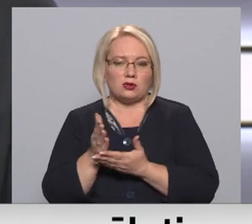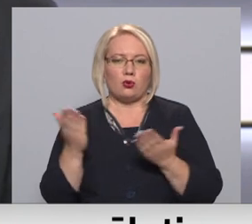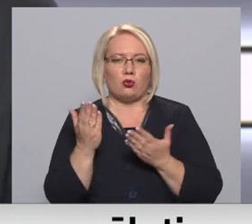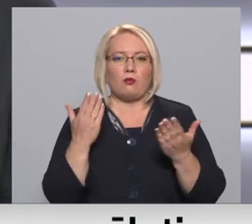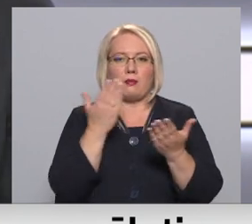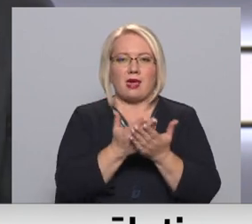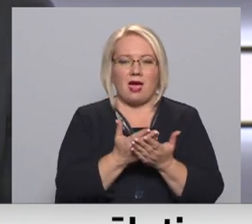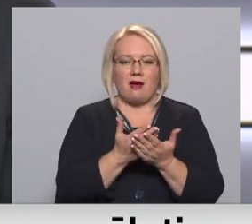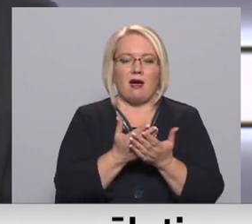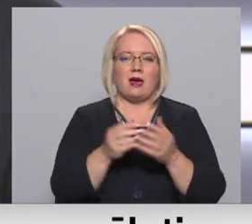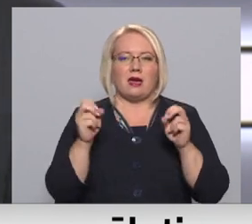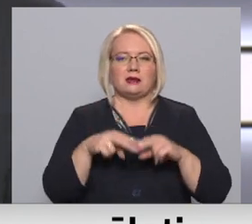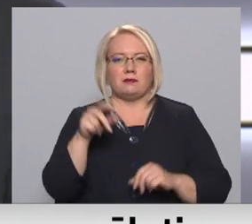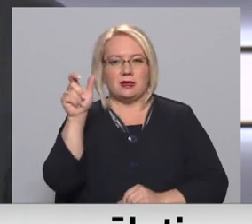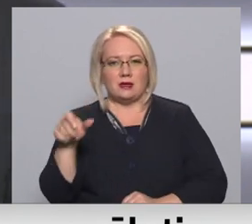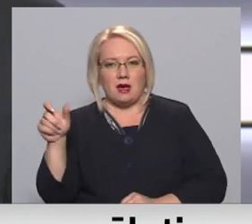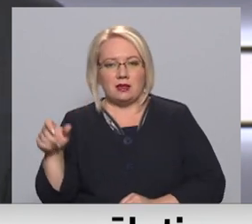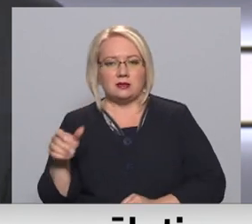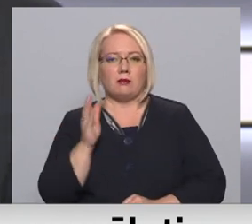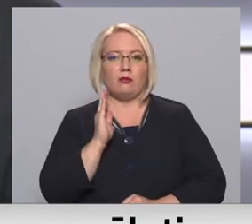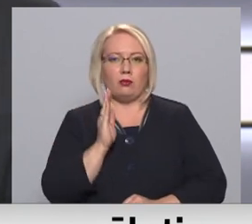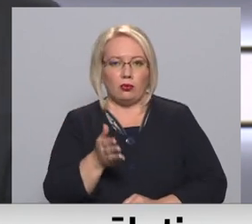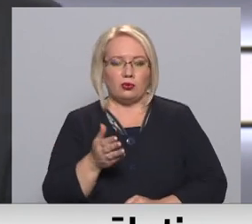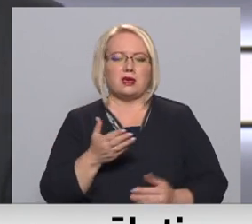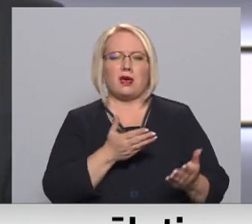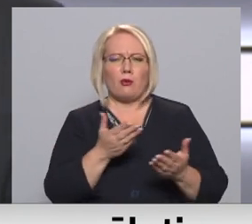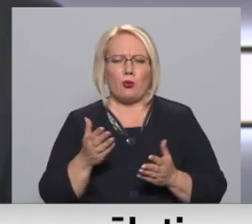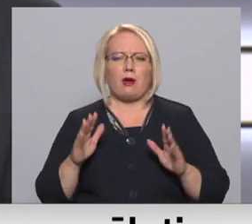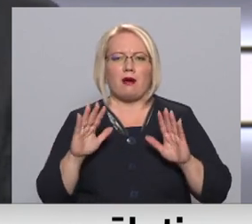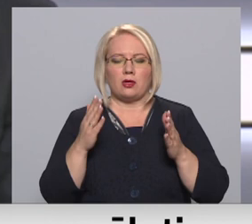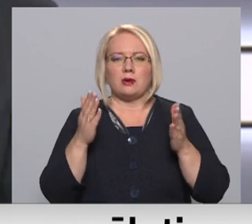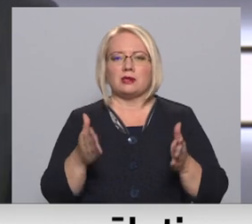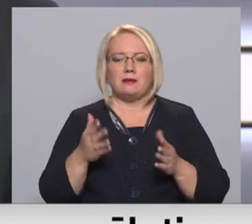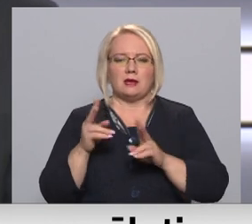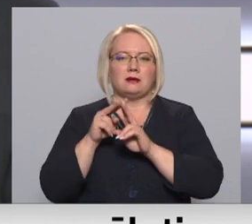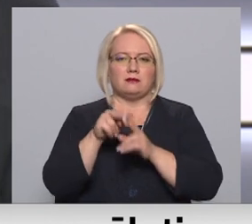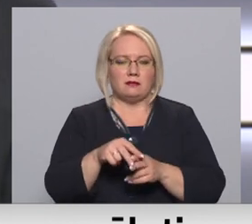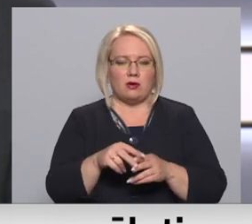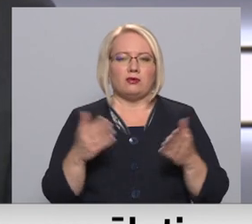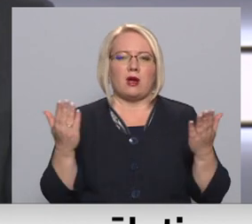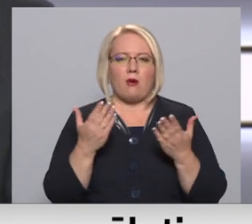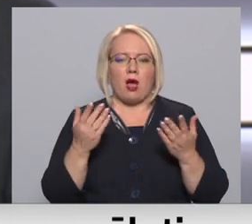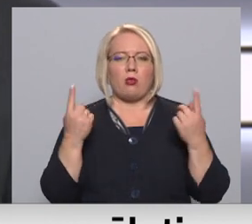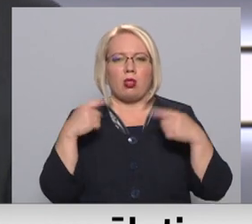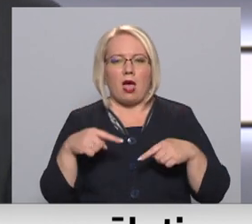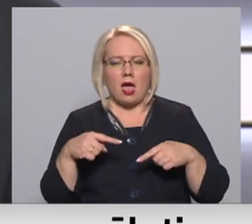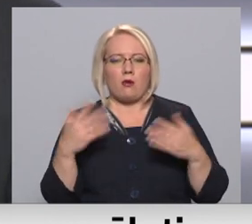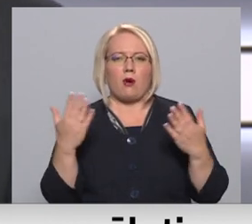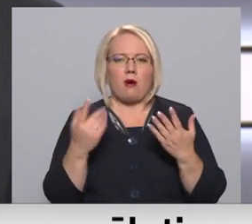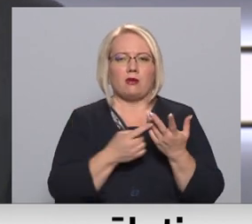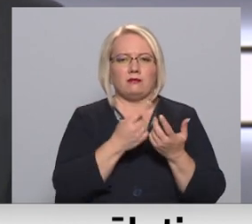piedāvāja eksperti, būs, ja kurā gadījumā, slimnīca pārslots uz kādu laiku, uz kādu daudzumu.